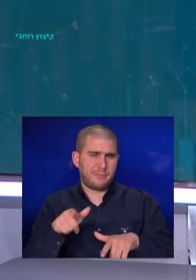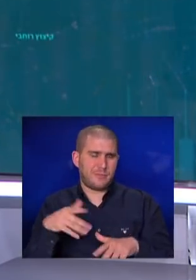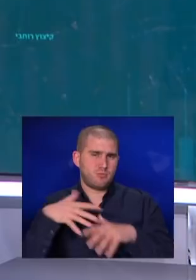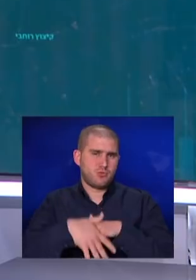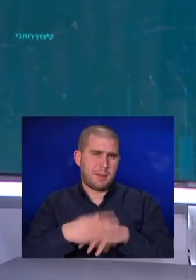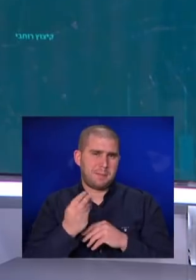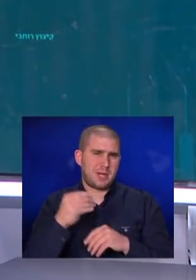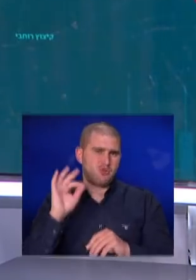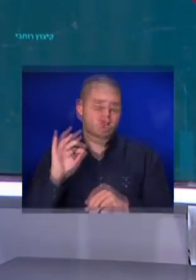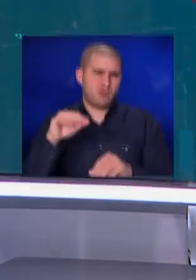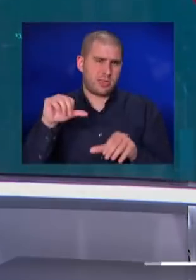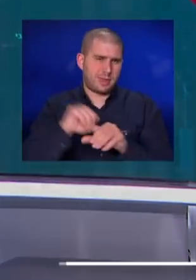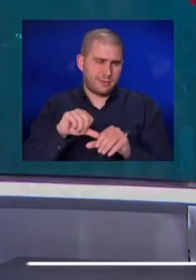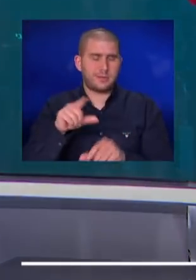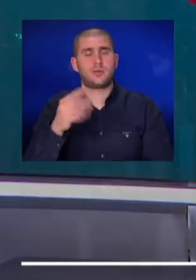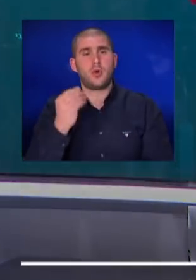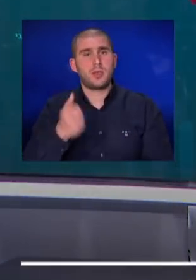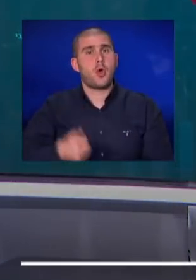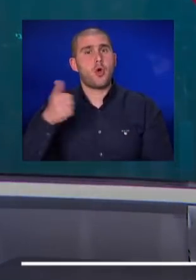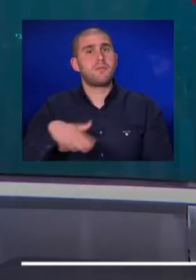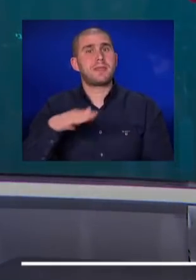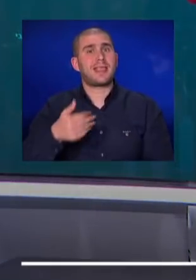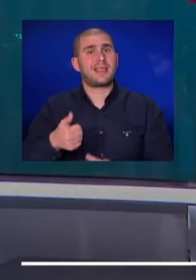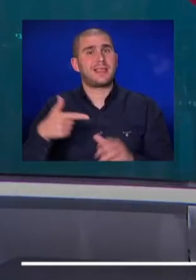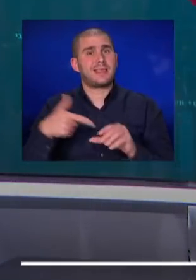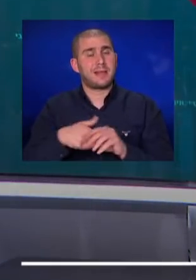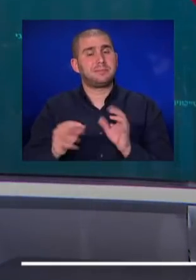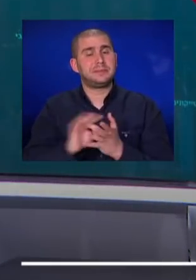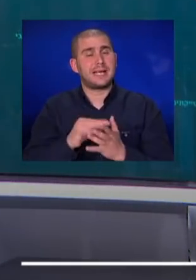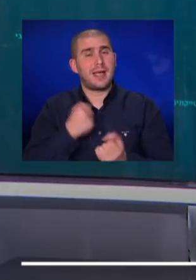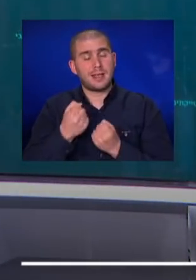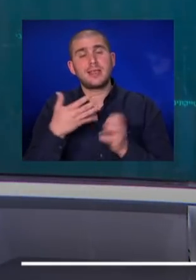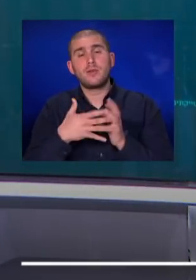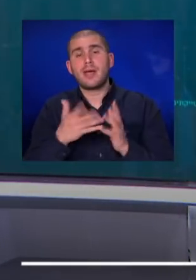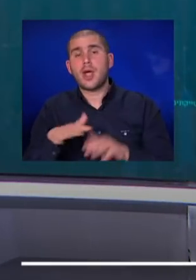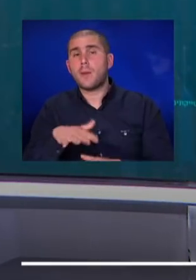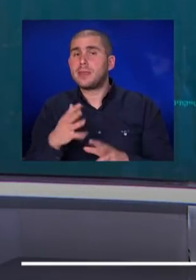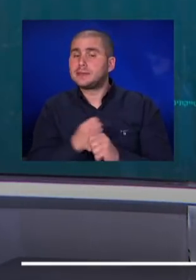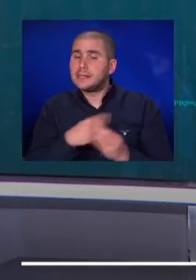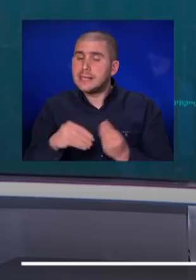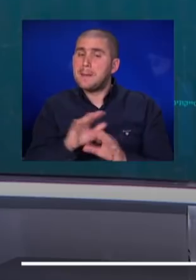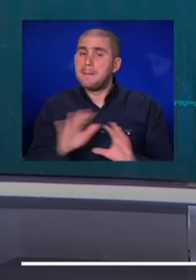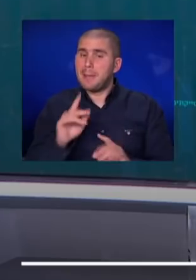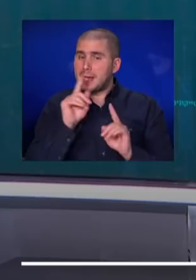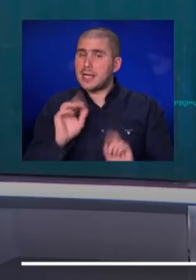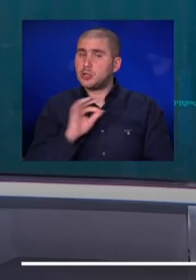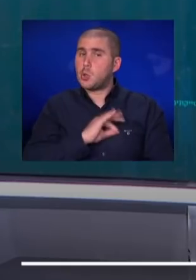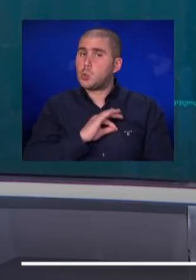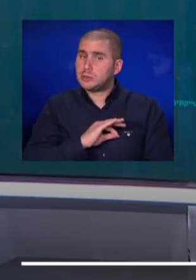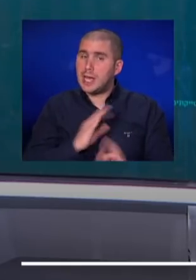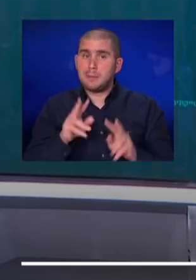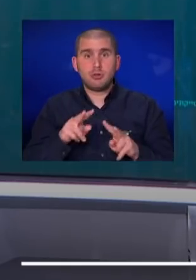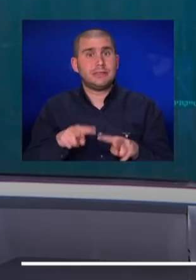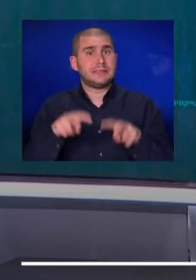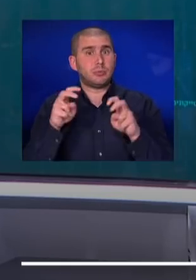מייד יהיה איתנו ראש מנהל הדלק במשרד האנרגיה. נבדוק גם איך אירופה תצליח להסתדר בלי הגז הרוסי והאם יש כאן